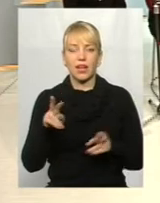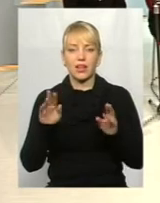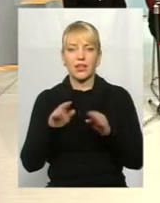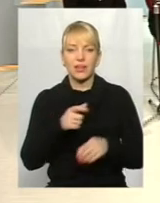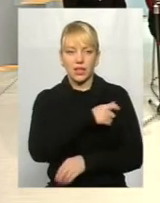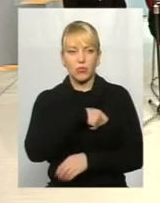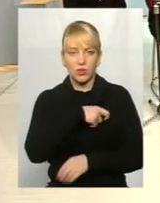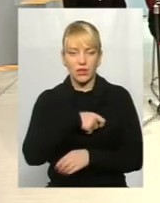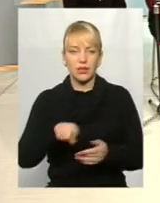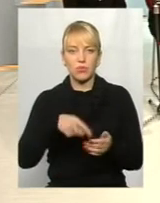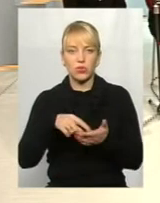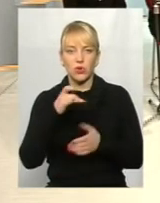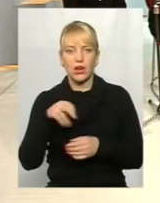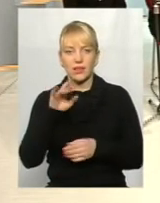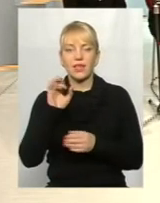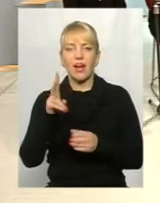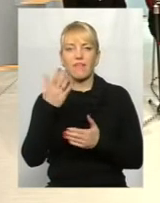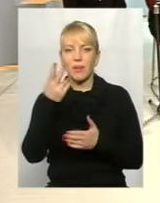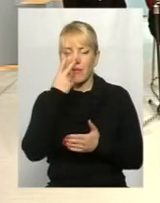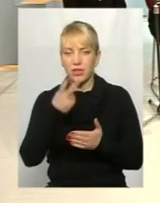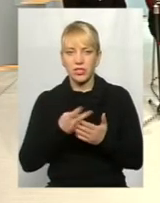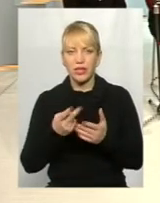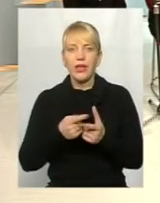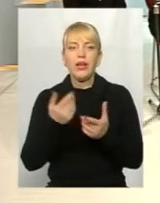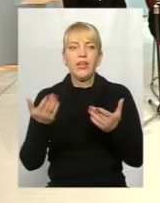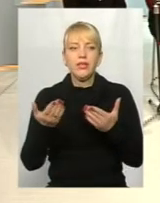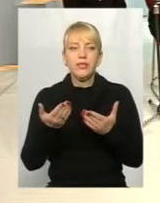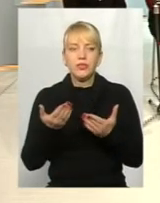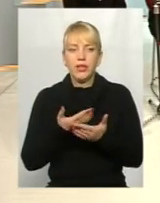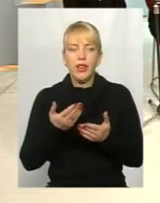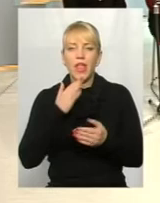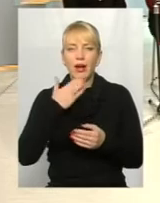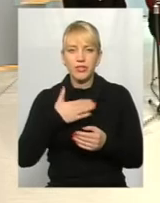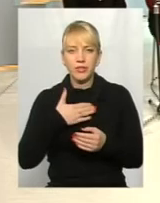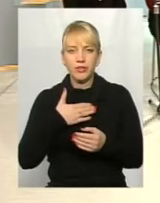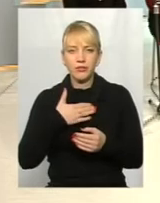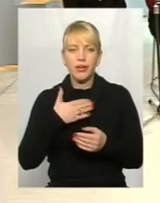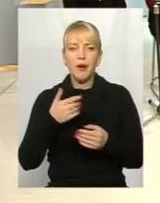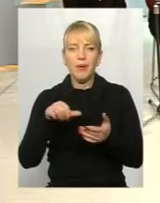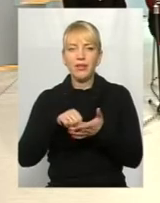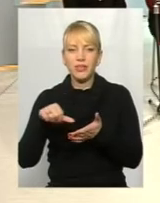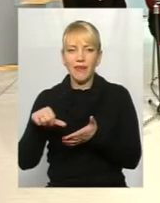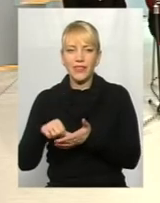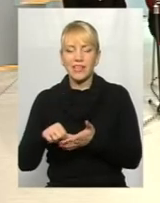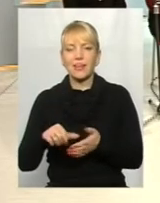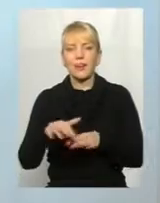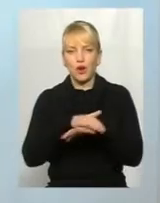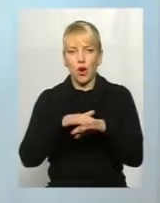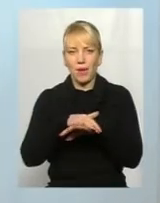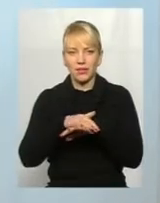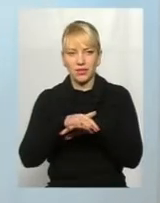міської ради, як ви бачите, чи наші представники громади